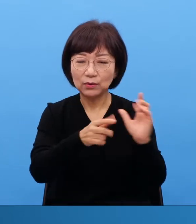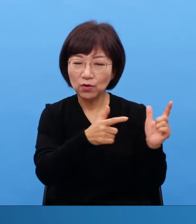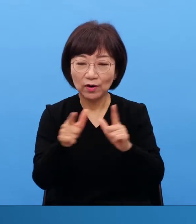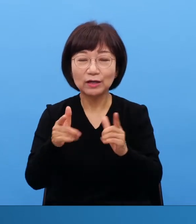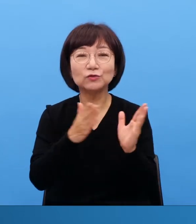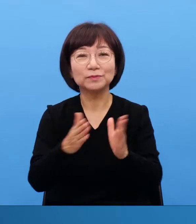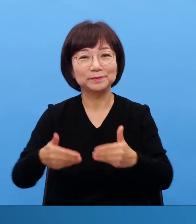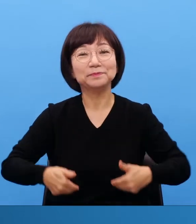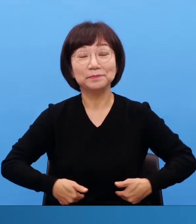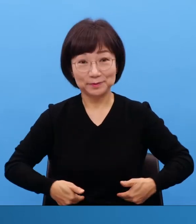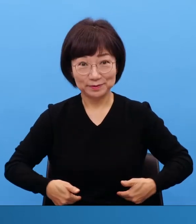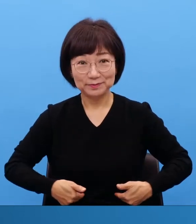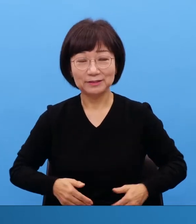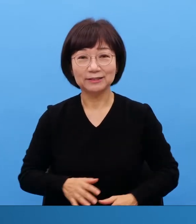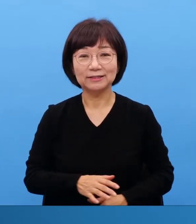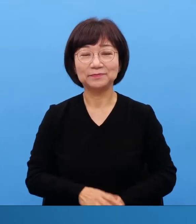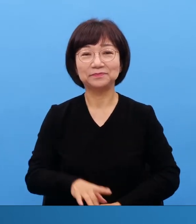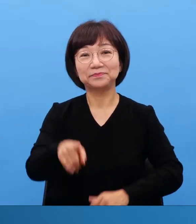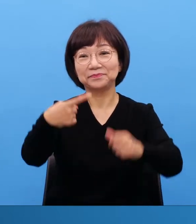세 사람을 한번 보세요